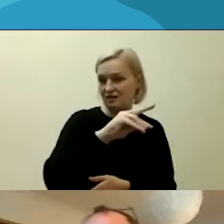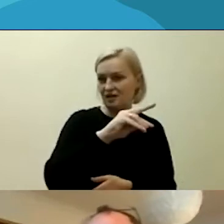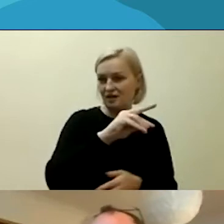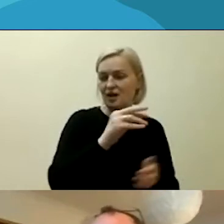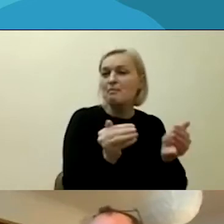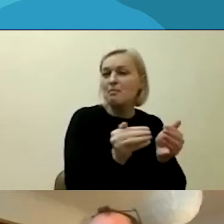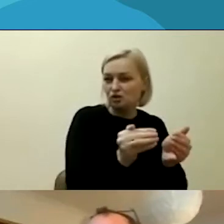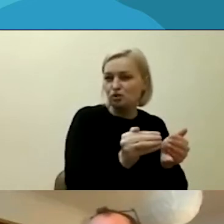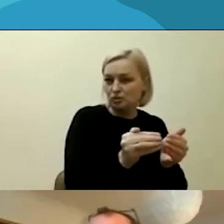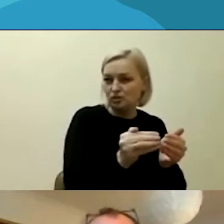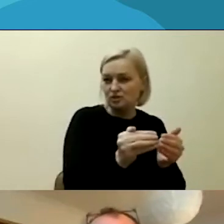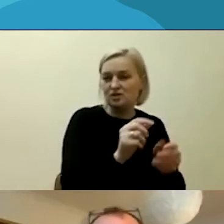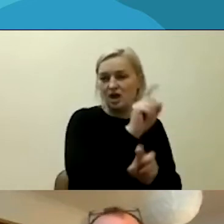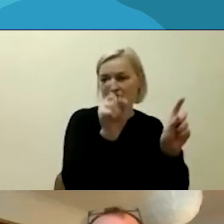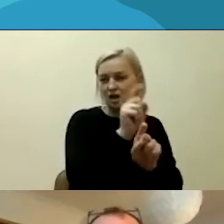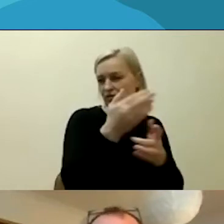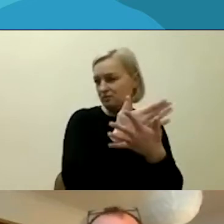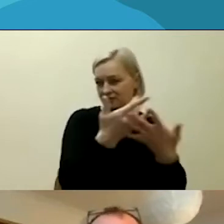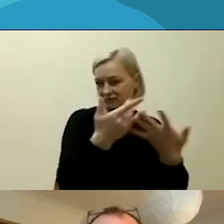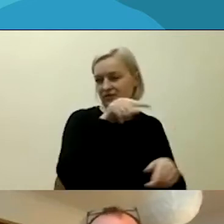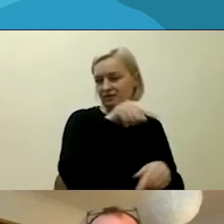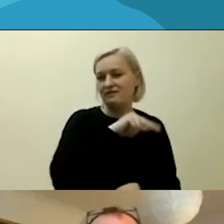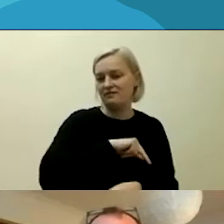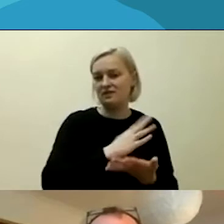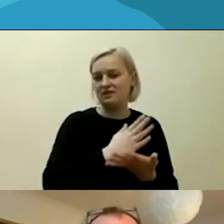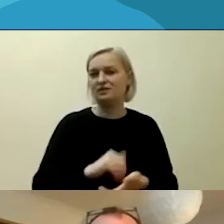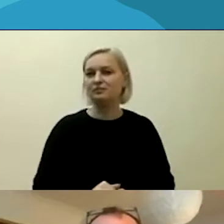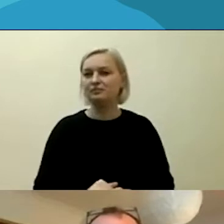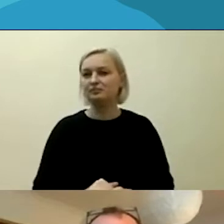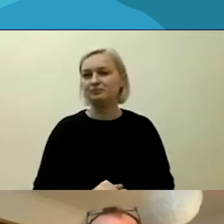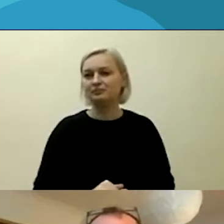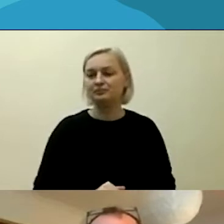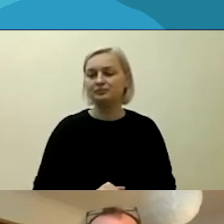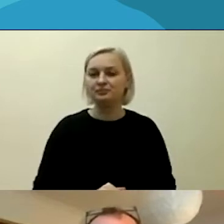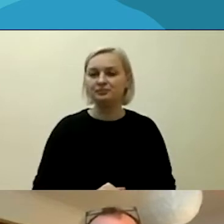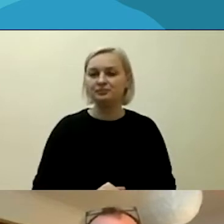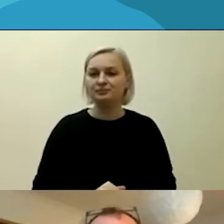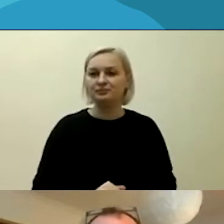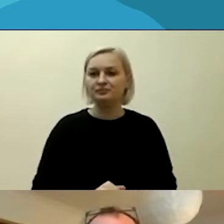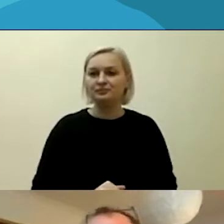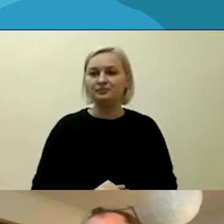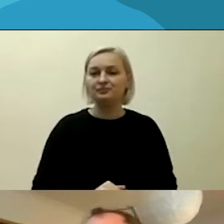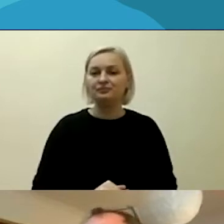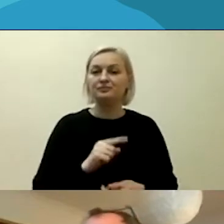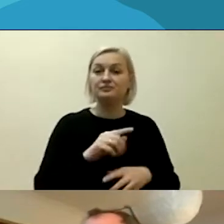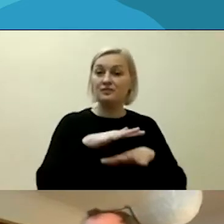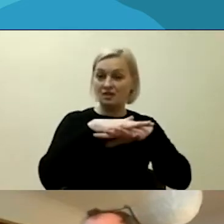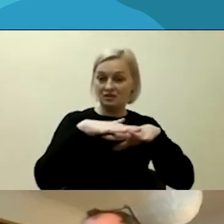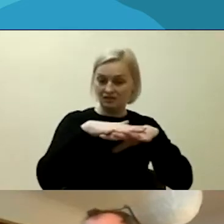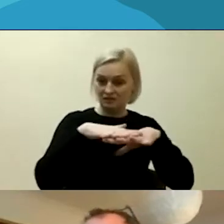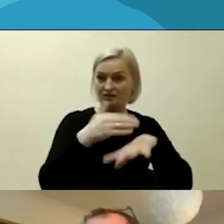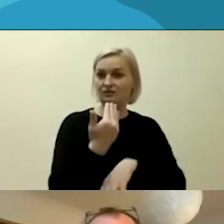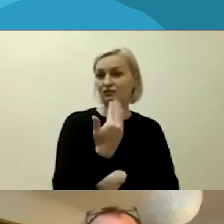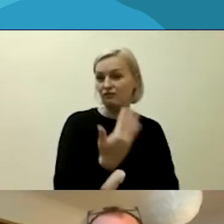klausimais. Tai yra tinklas, kuris padeda